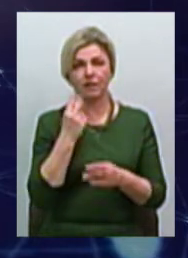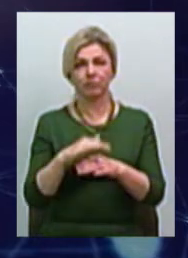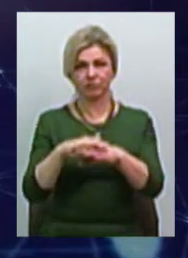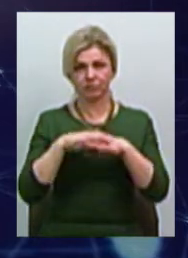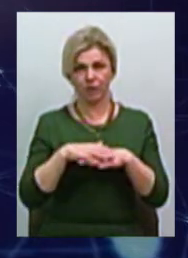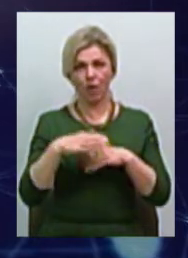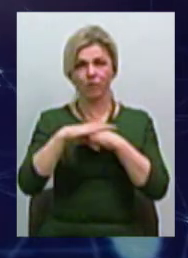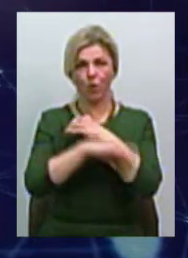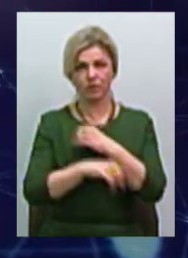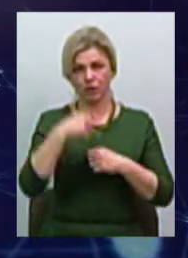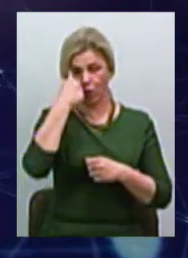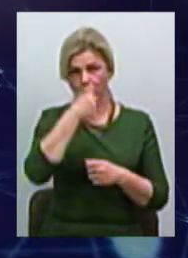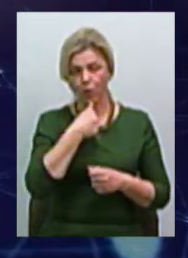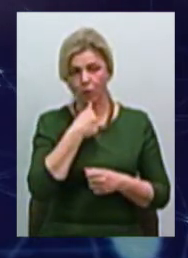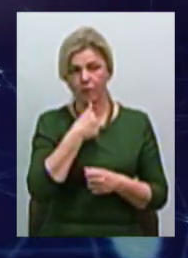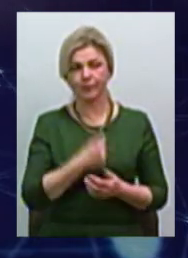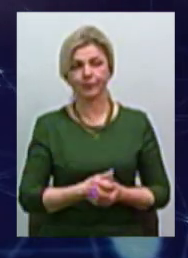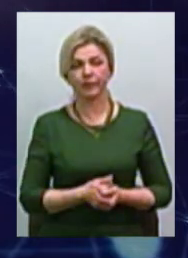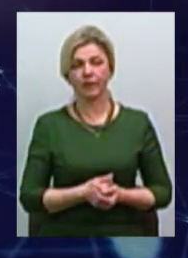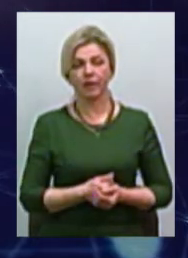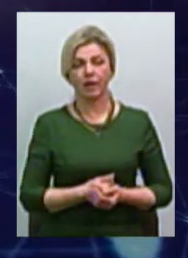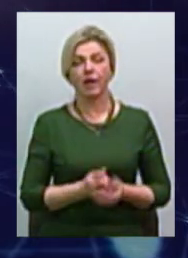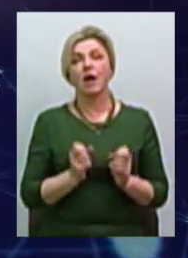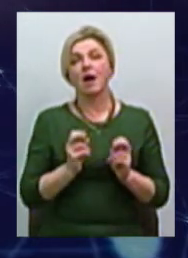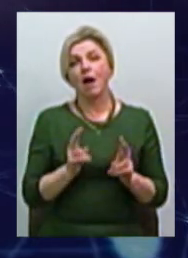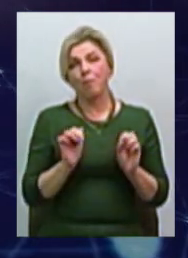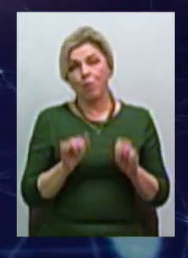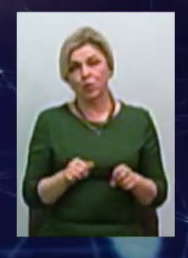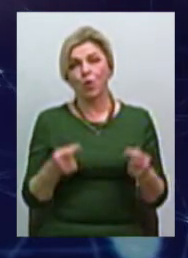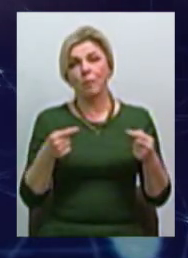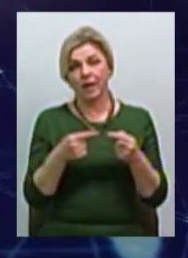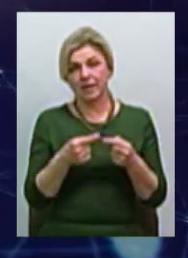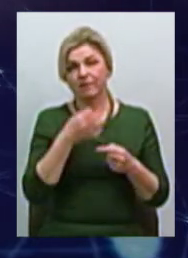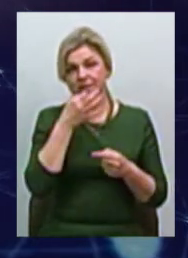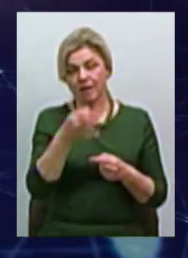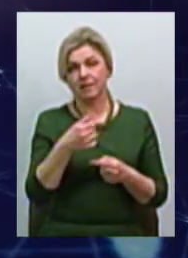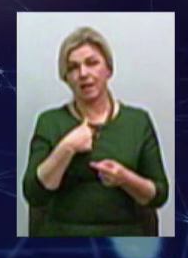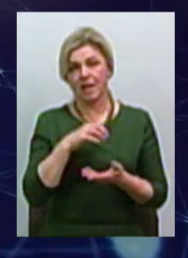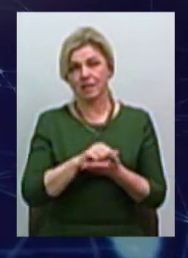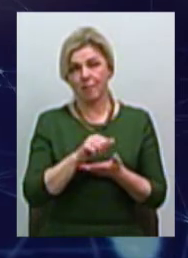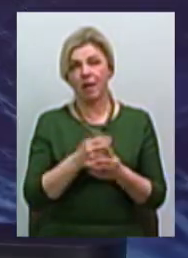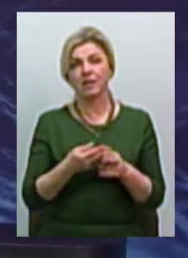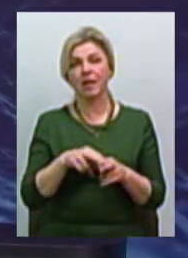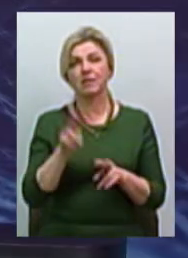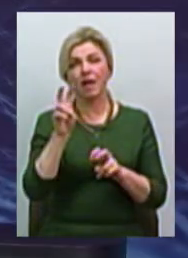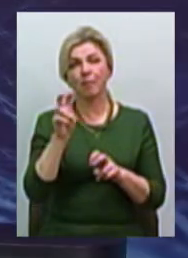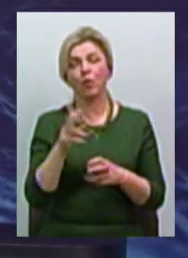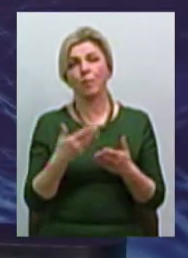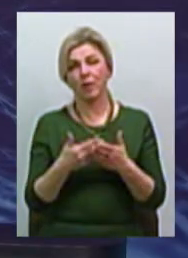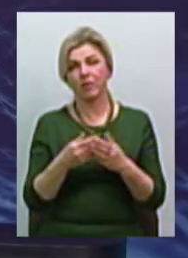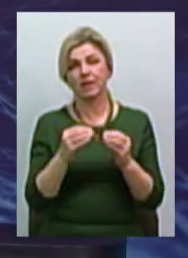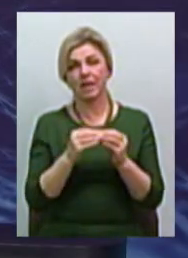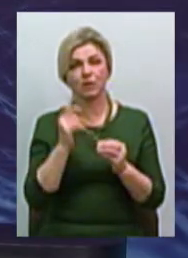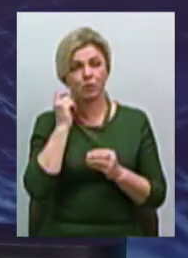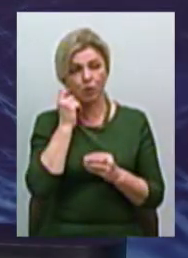року... Ну, ви знаєте, наскільки я можу, об'єктивно, я вже займаюся цією темою, ну, вже понад 10